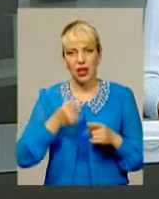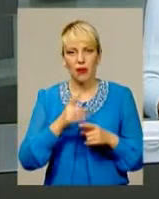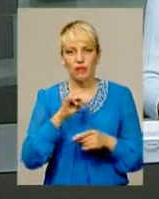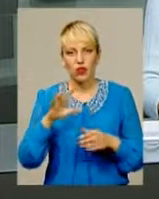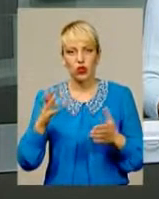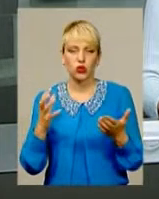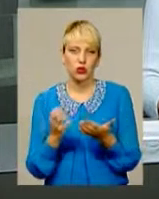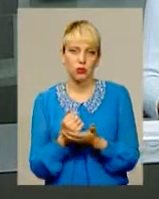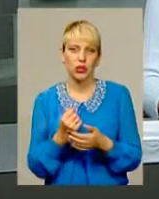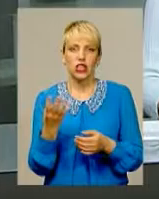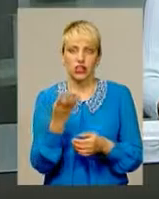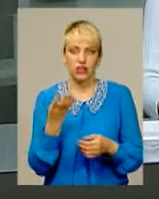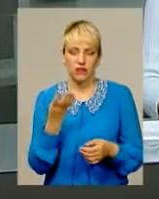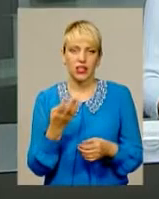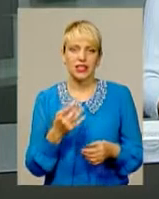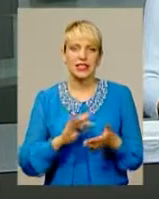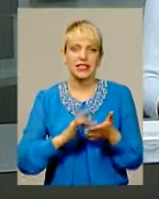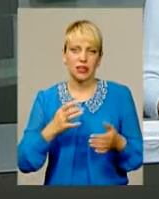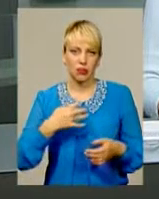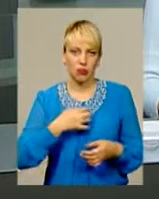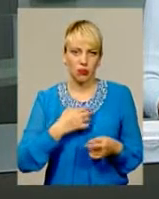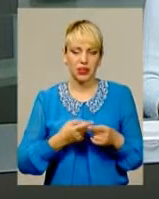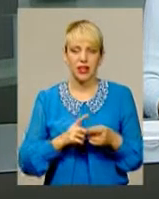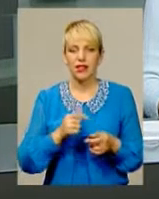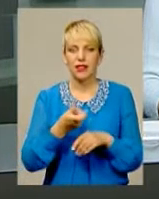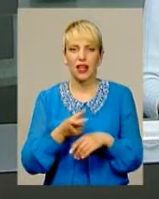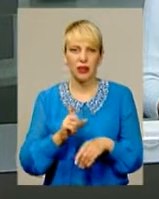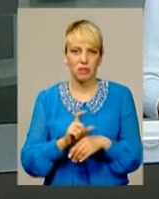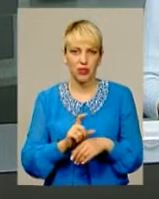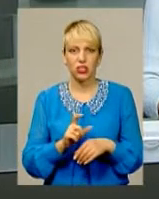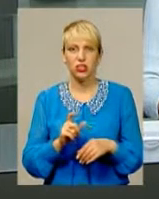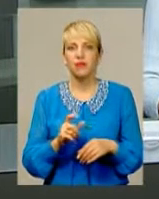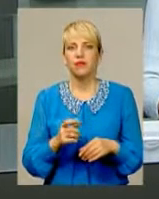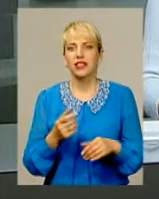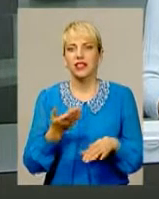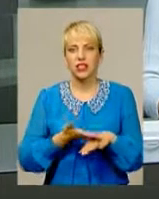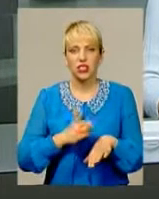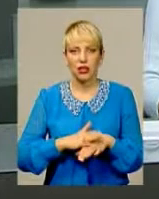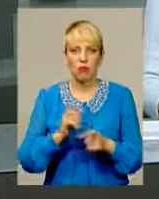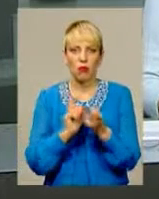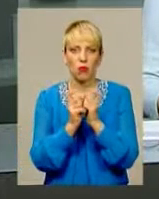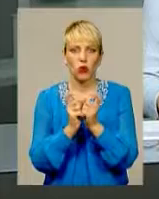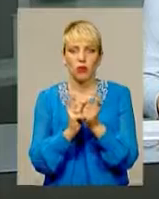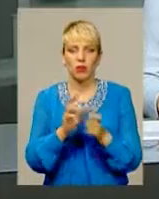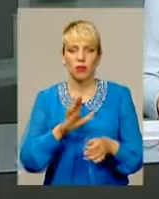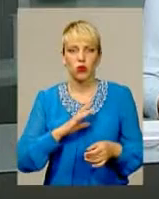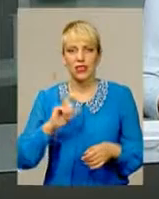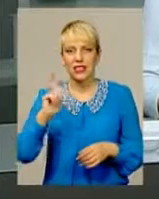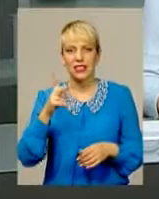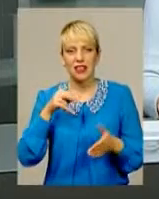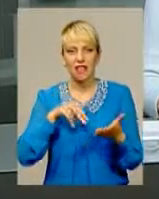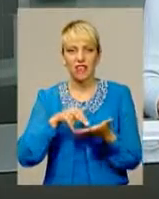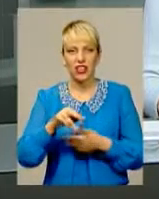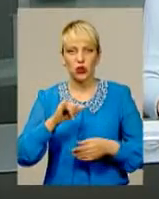в командній шаблі. За словами Аліни, найбільш запетлішими для них виявилися поєдинки з італійками за вихід у фінал.